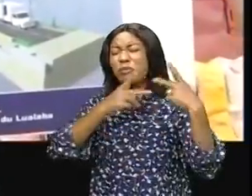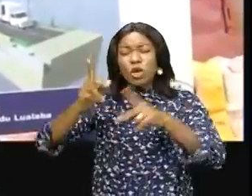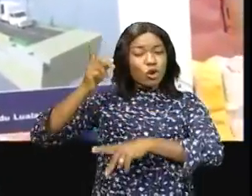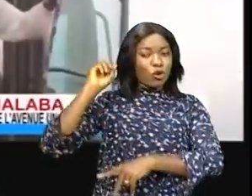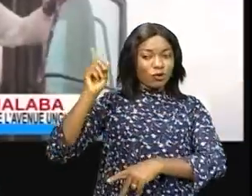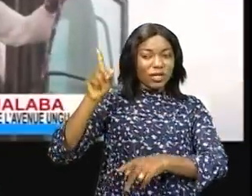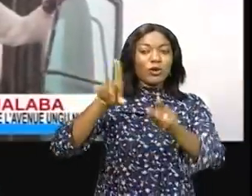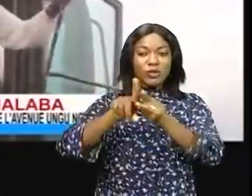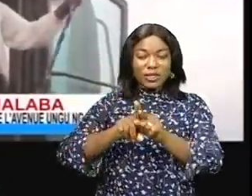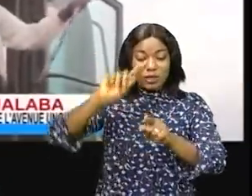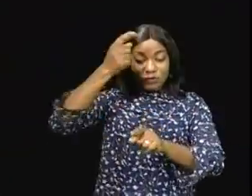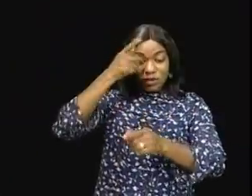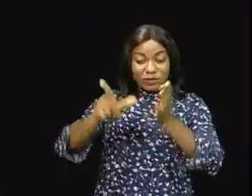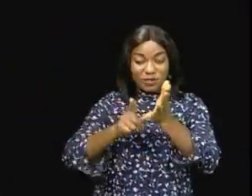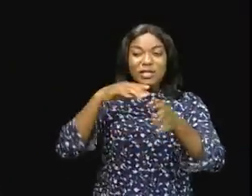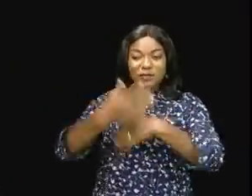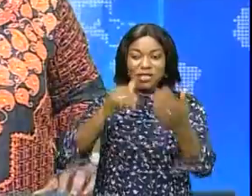imprimée par Fifi Masuka Saïni.